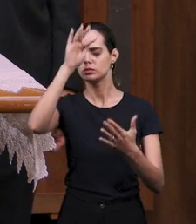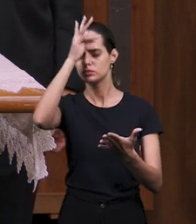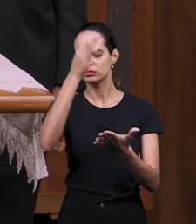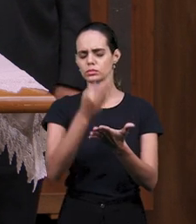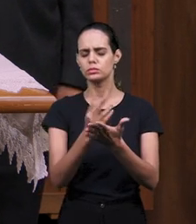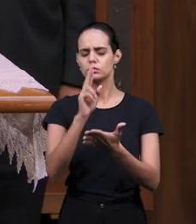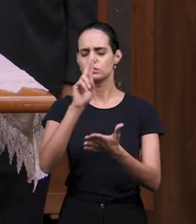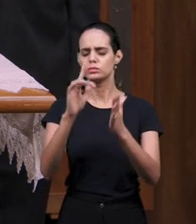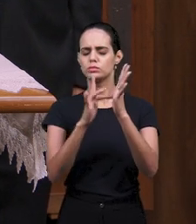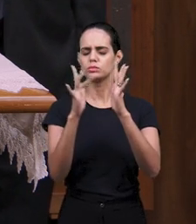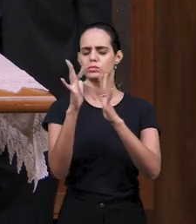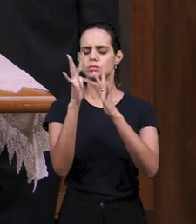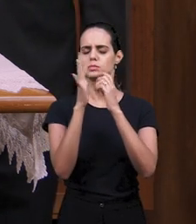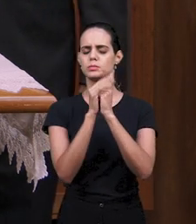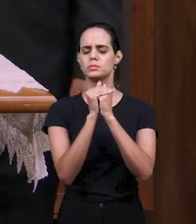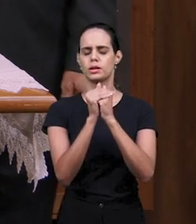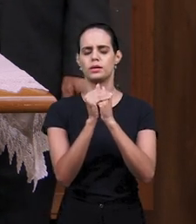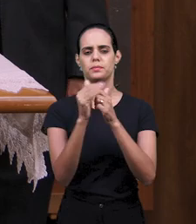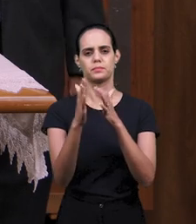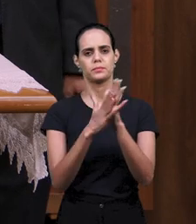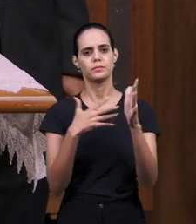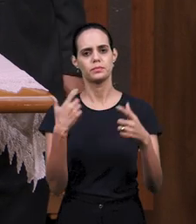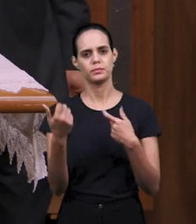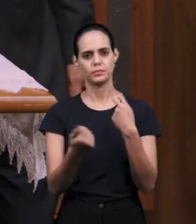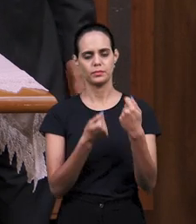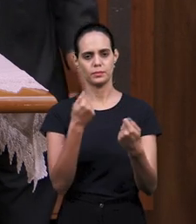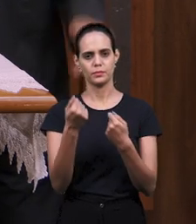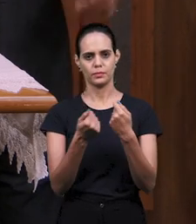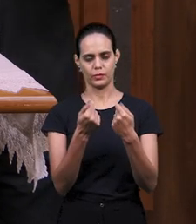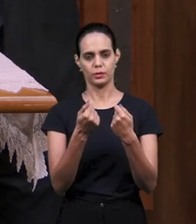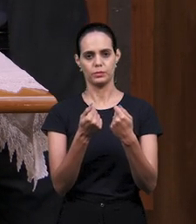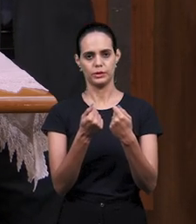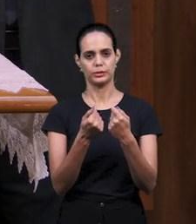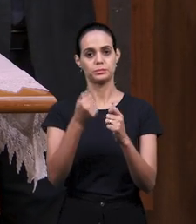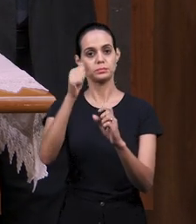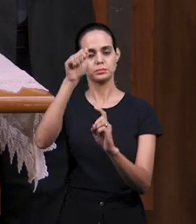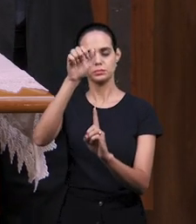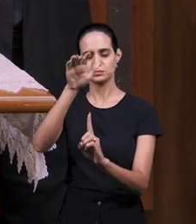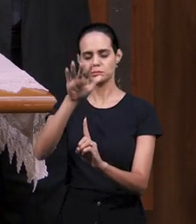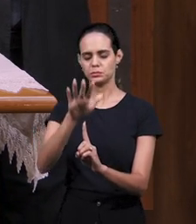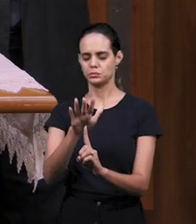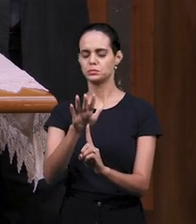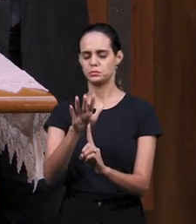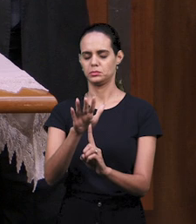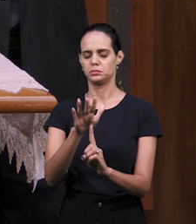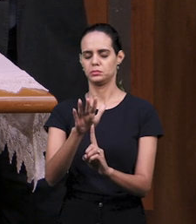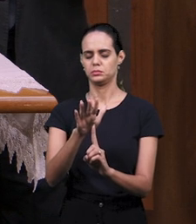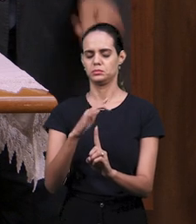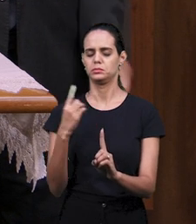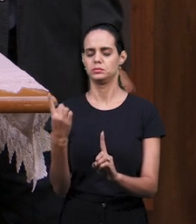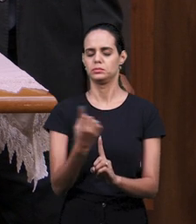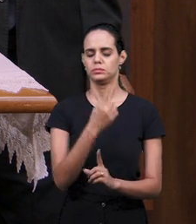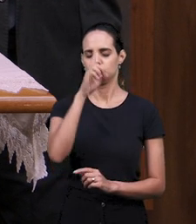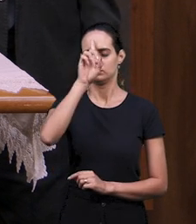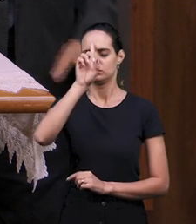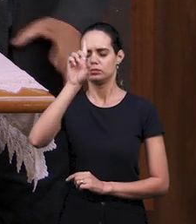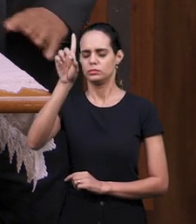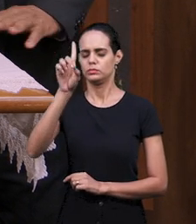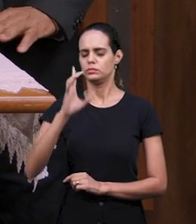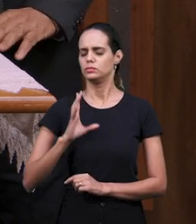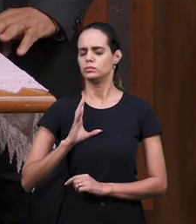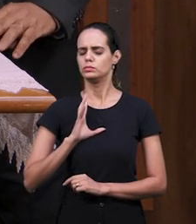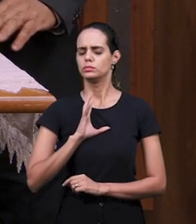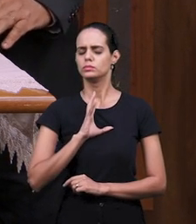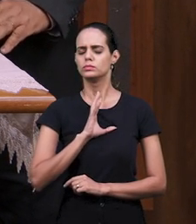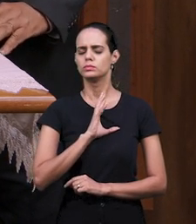Слава Иисусу. И да будет благодать Господа нашего Иисуса Христа и любовь